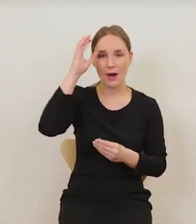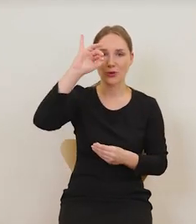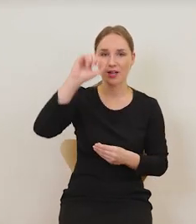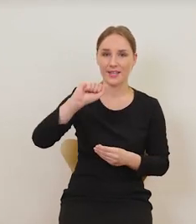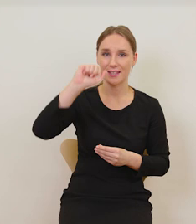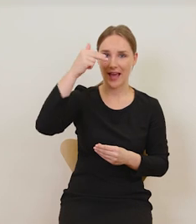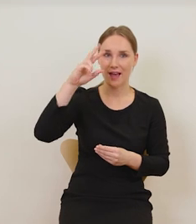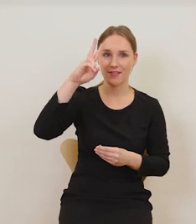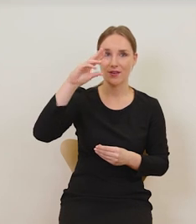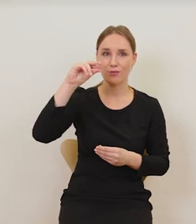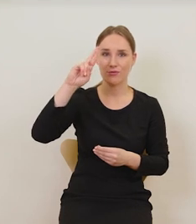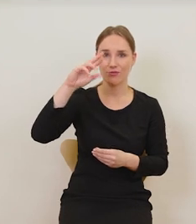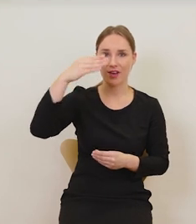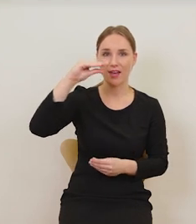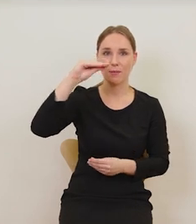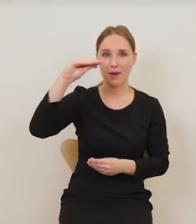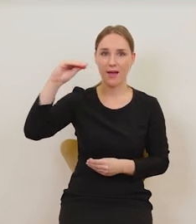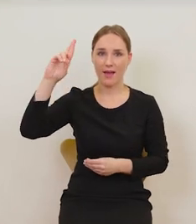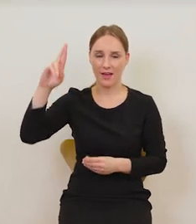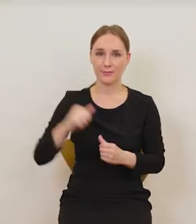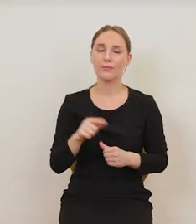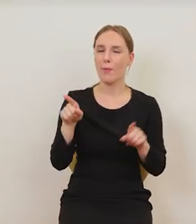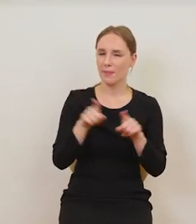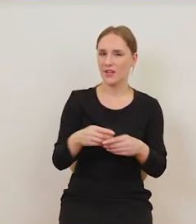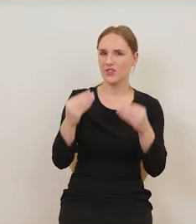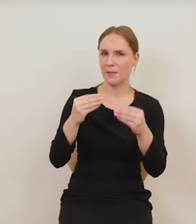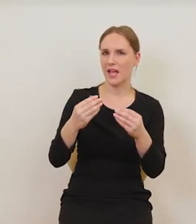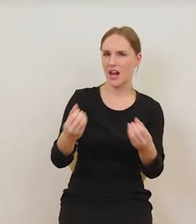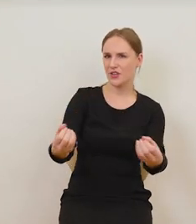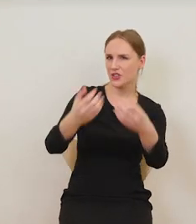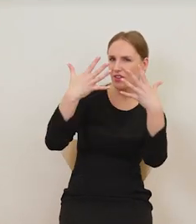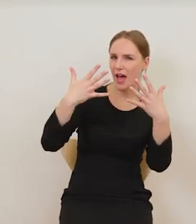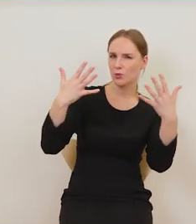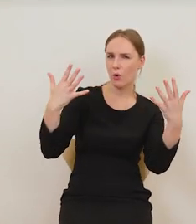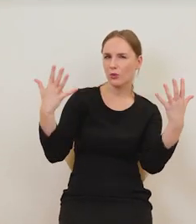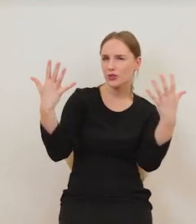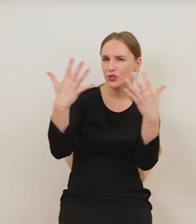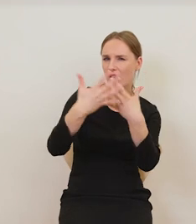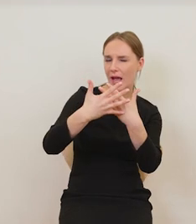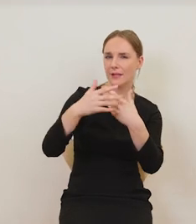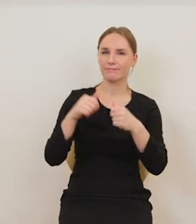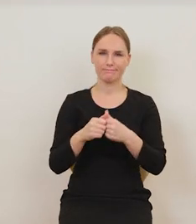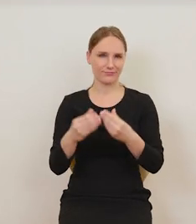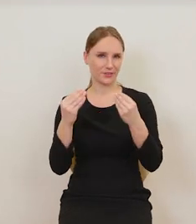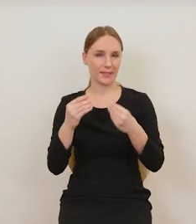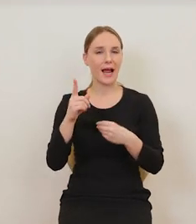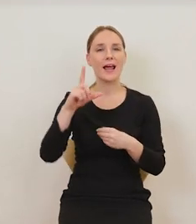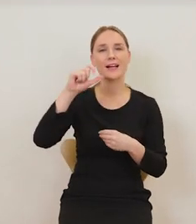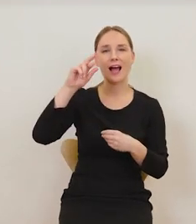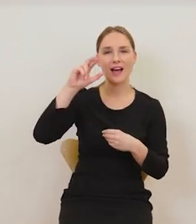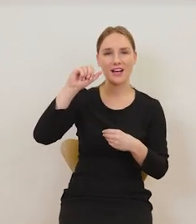który również operował znakomicie światłocieniem, ale w zupełnie inny sposób niż to robił Caravaggio.